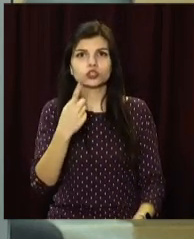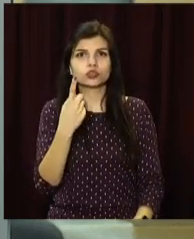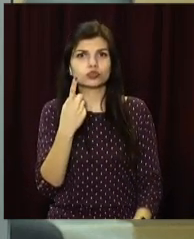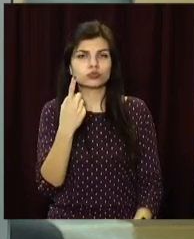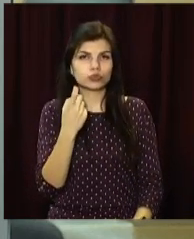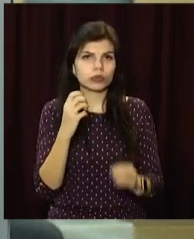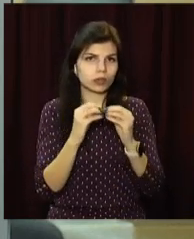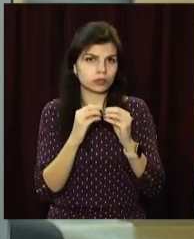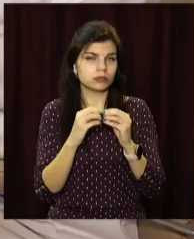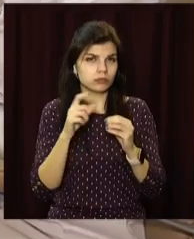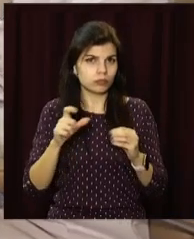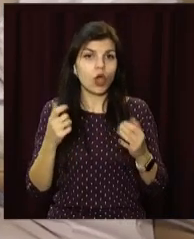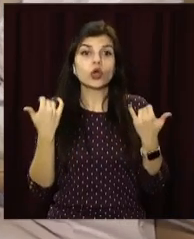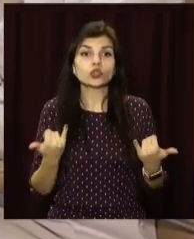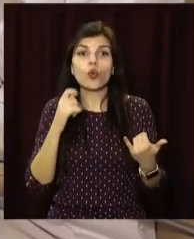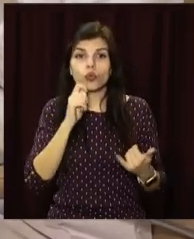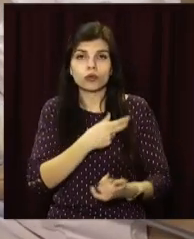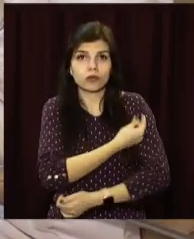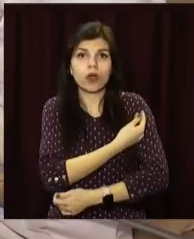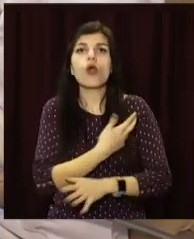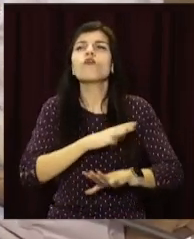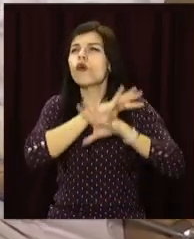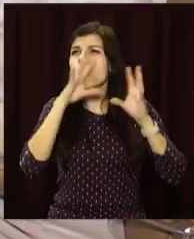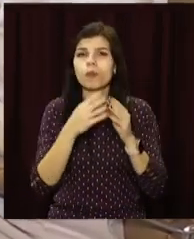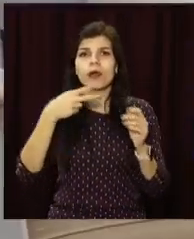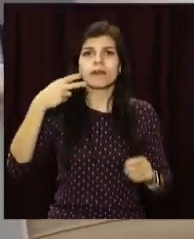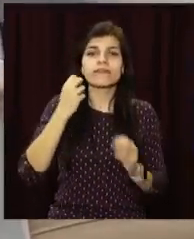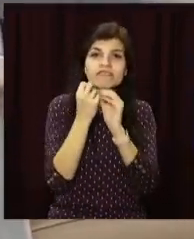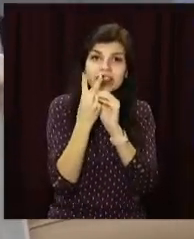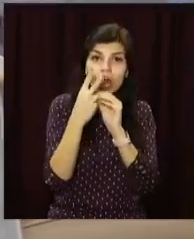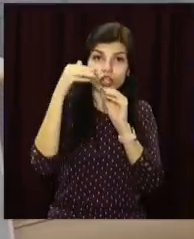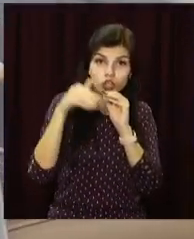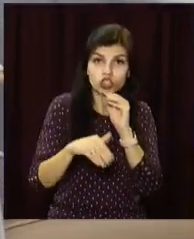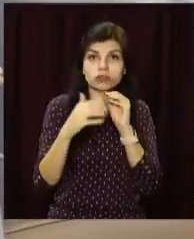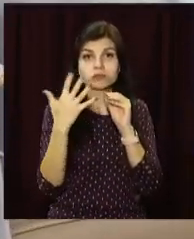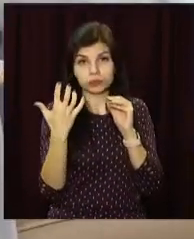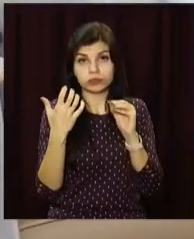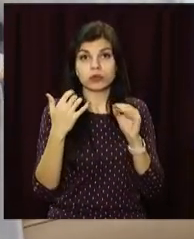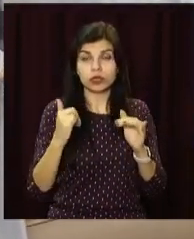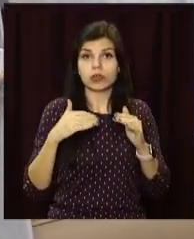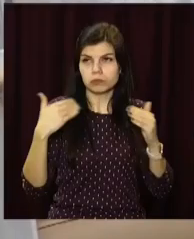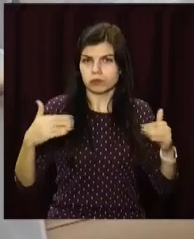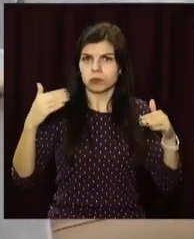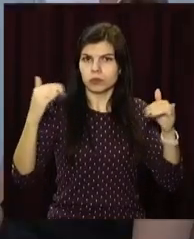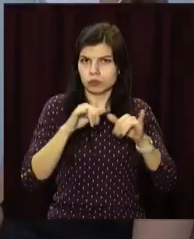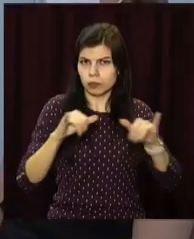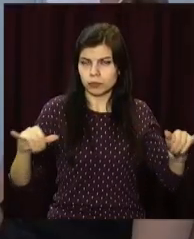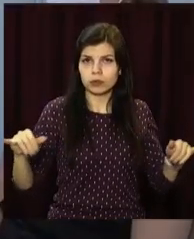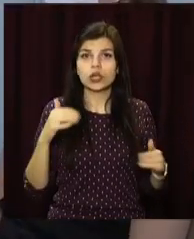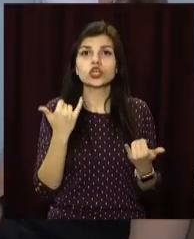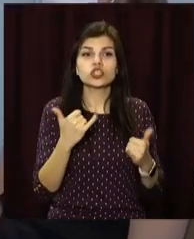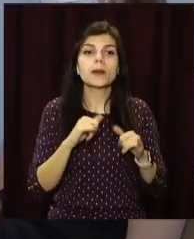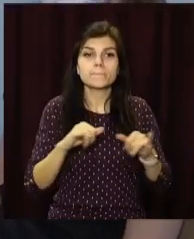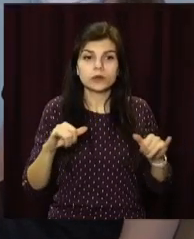людей. На сьогодні в країні вакцинували майже 12,5 тисяч українців. І темпи нарощуватимуть, кажуть у МОЗ. Зараз